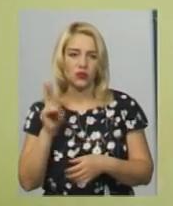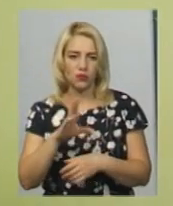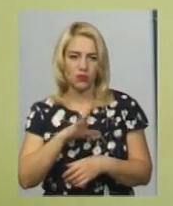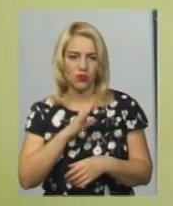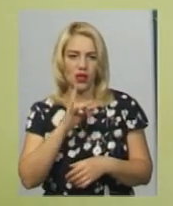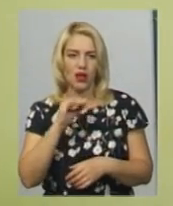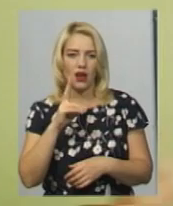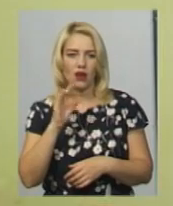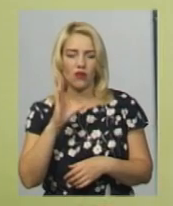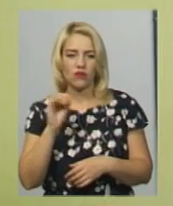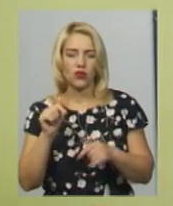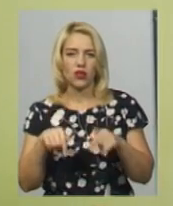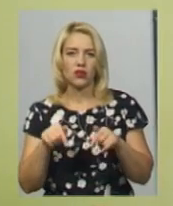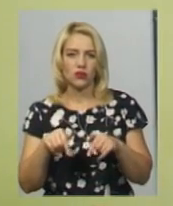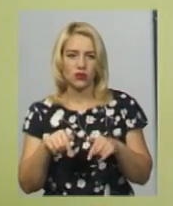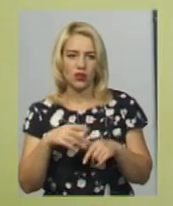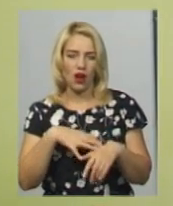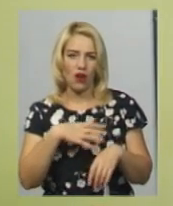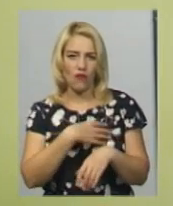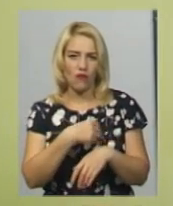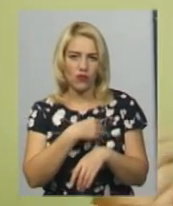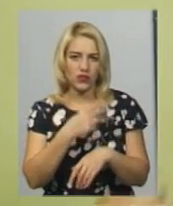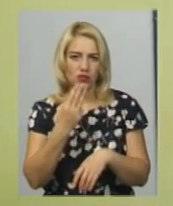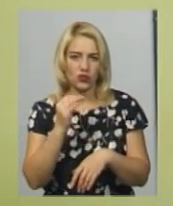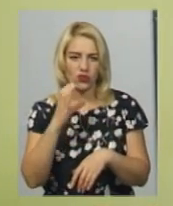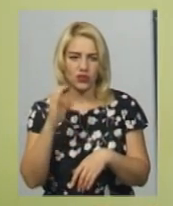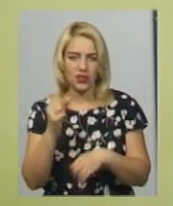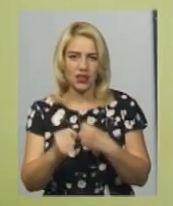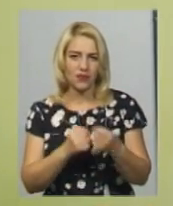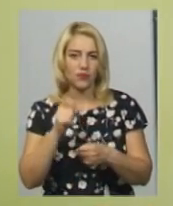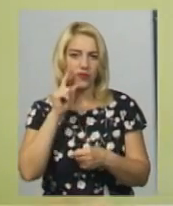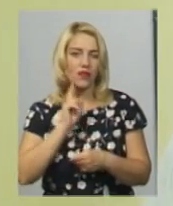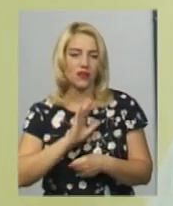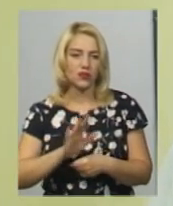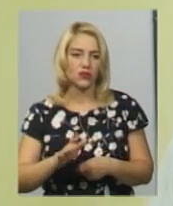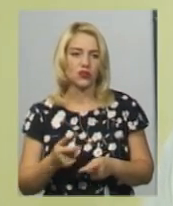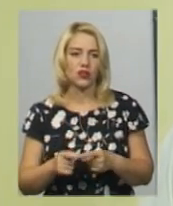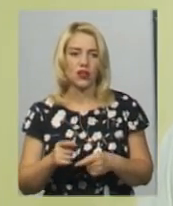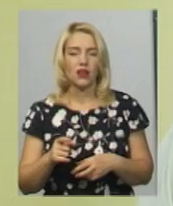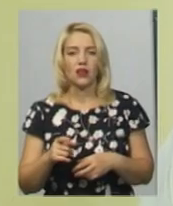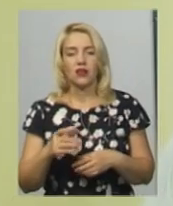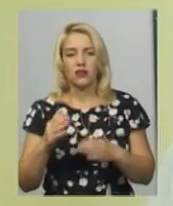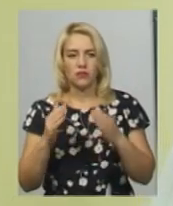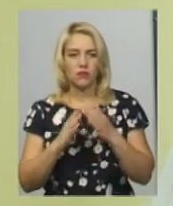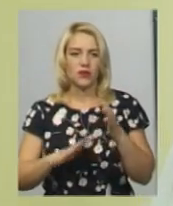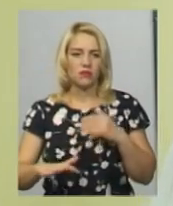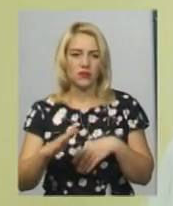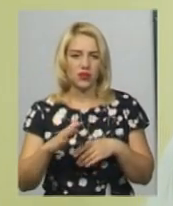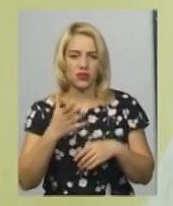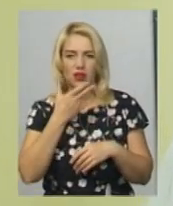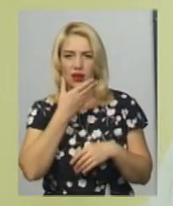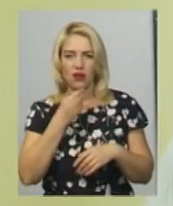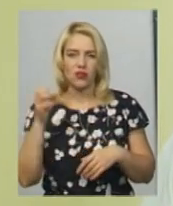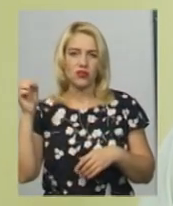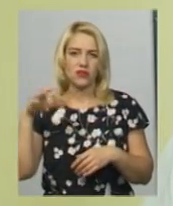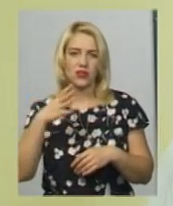з Ракова, а тут чуть-чуть добиратися неудобно. Уютне, освітлення